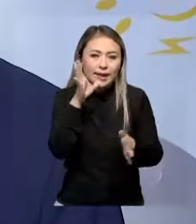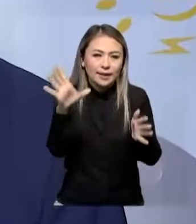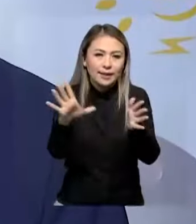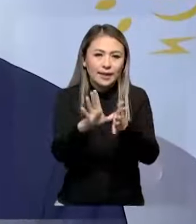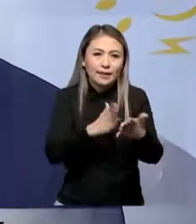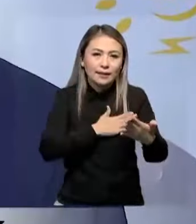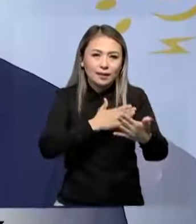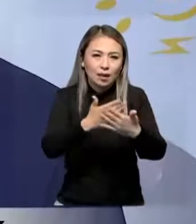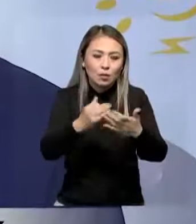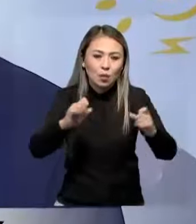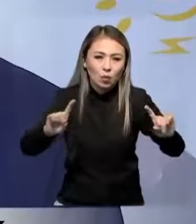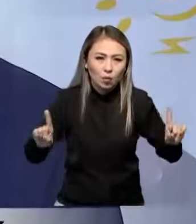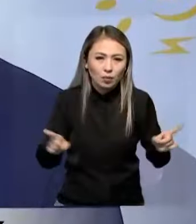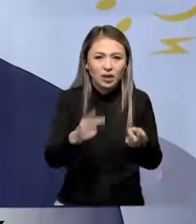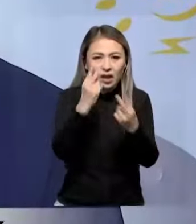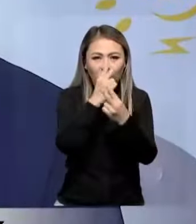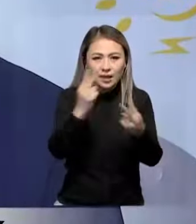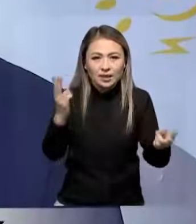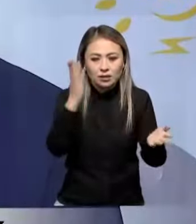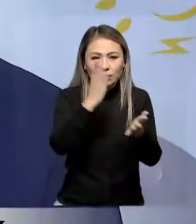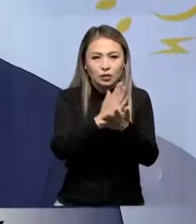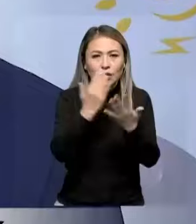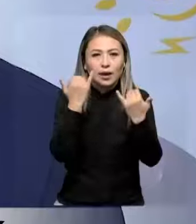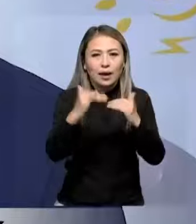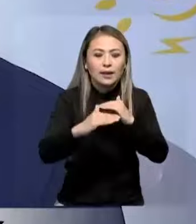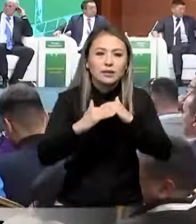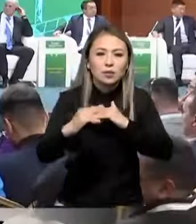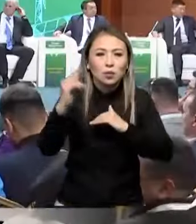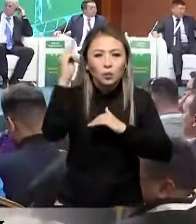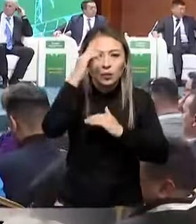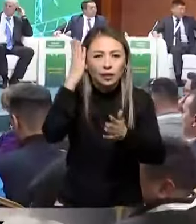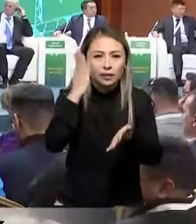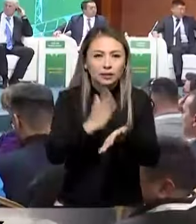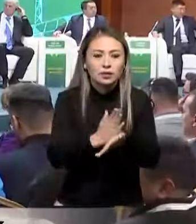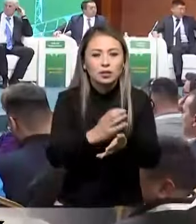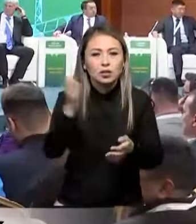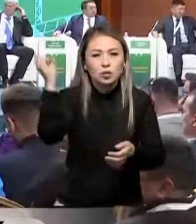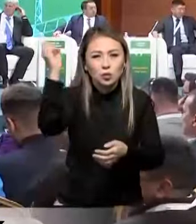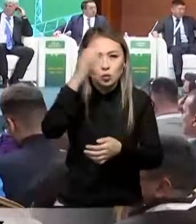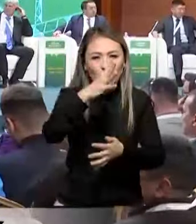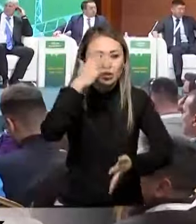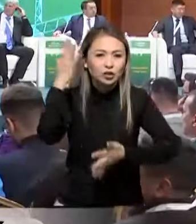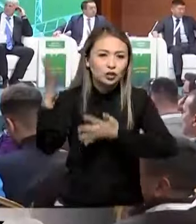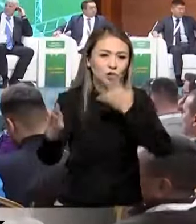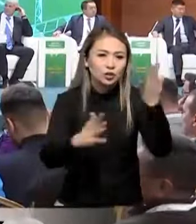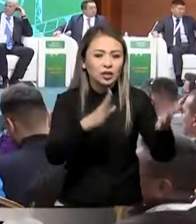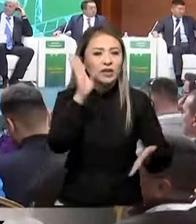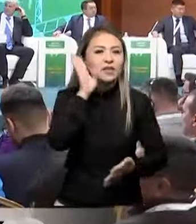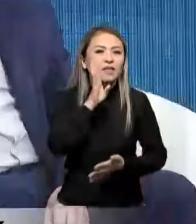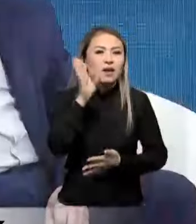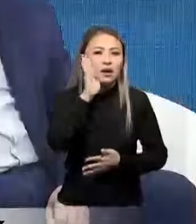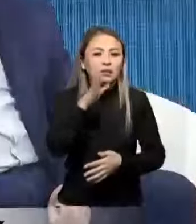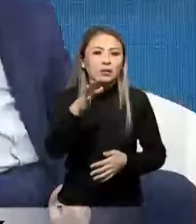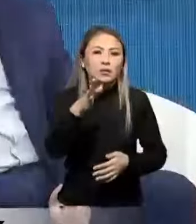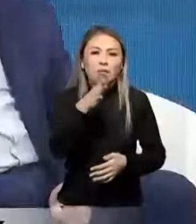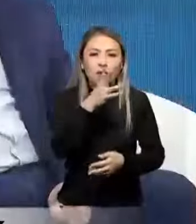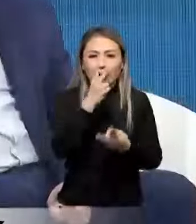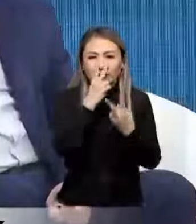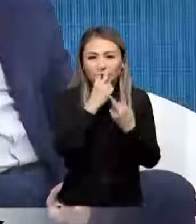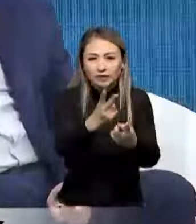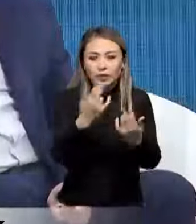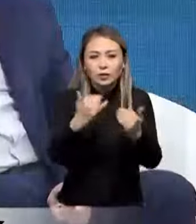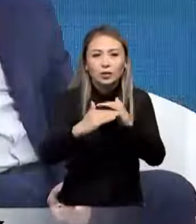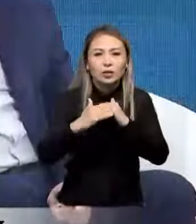қарқынды дамытуды жолдарын қарастырып жатыр. Қазірде салада үлгерлі үшілік бар. Күн жел және судан қуат көзін өндіру ол уақыт талабы. Бұл тұста